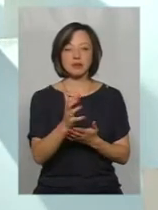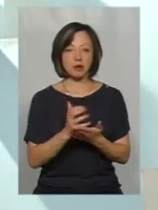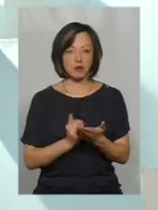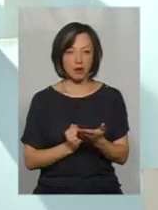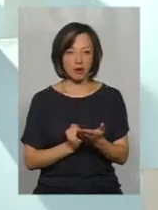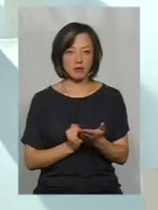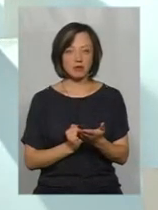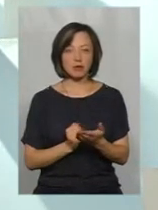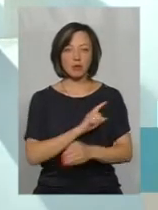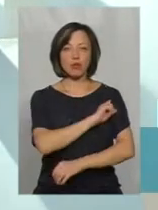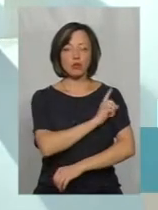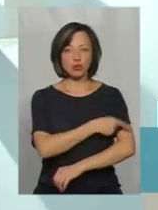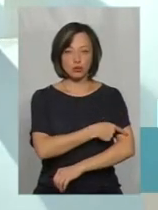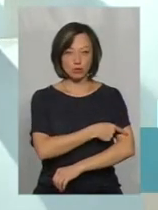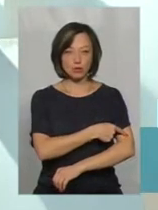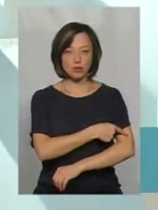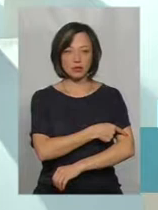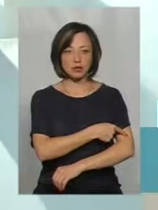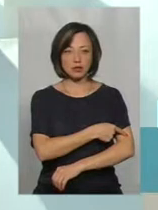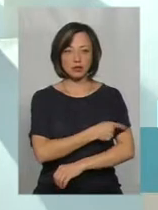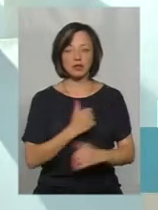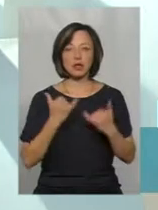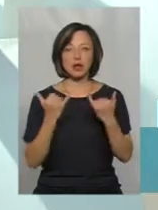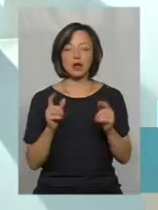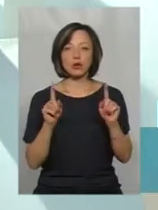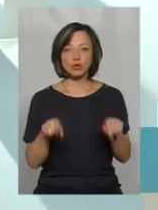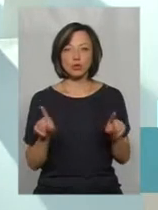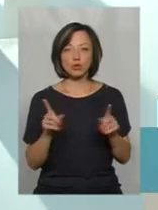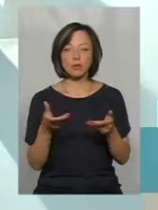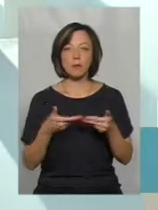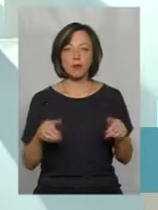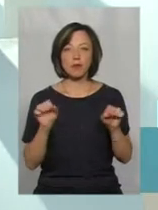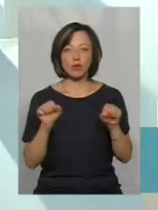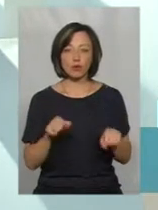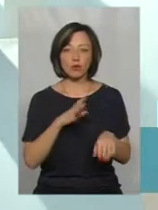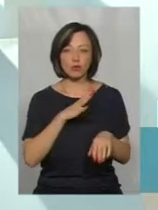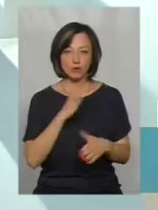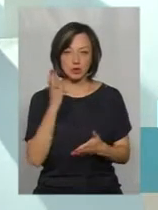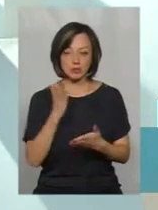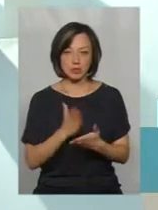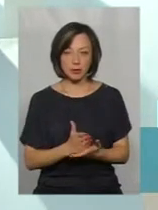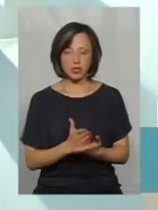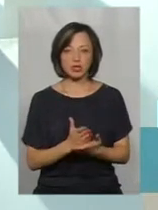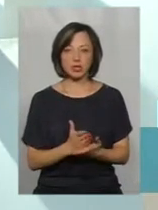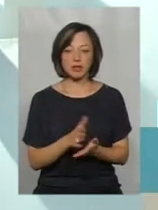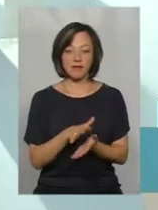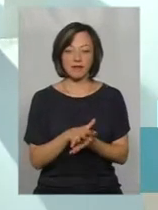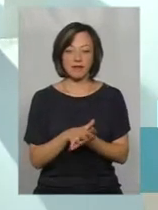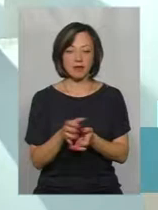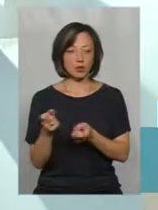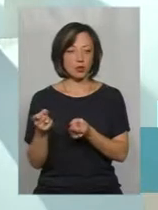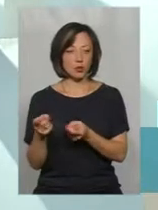потужності для того, щоб ми могли бути забезпечені відходами